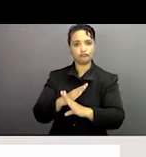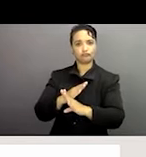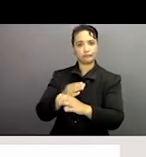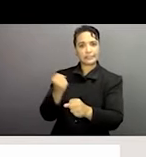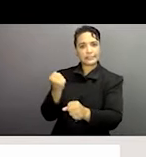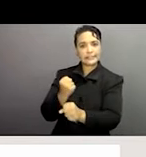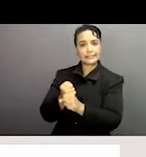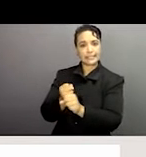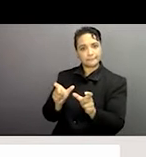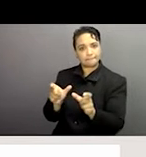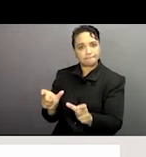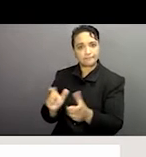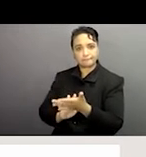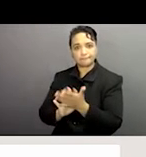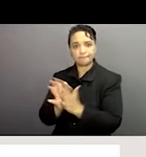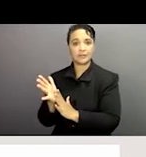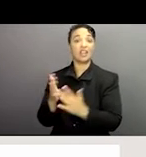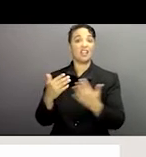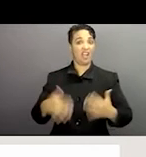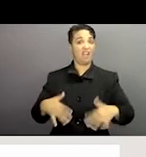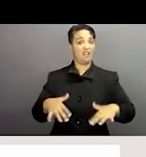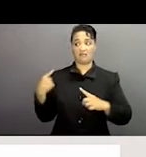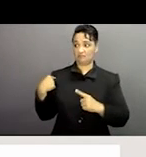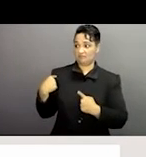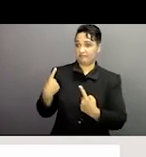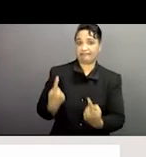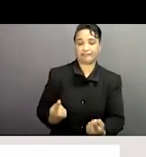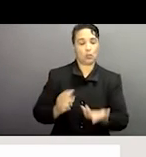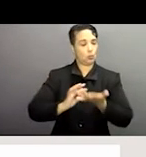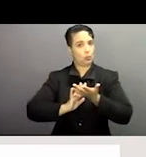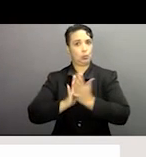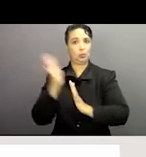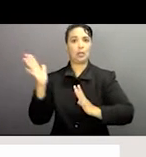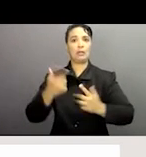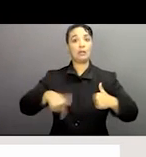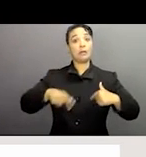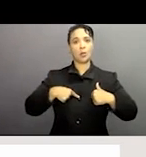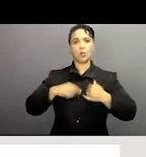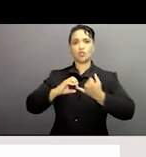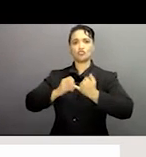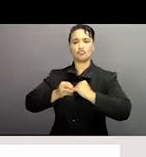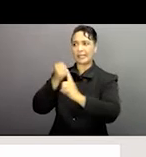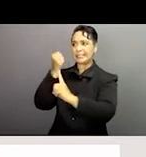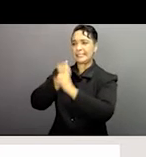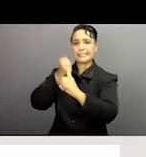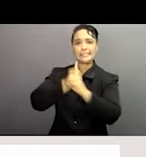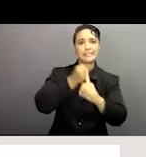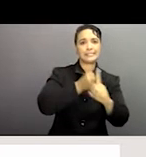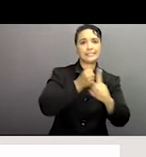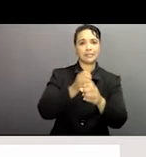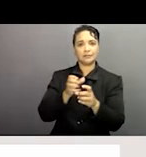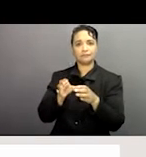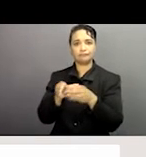ont été défectes pour l'équivalent cet impact ? Donc, il y a eu tout d'abord cette perturbation en termes de lutte contre ces efforts